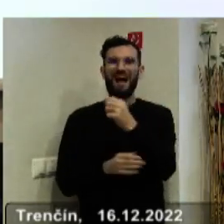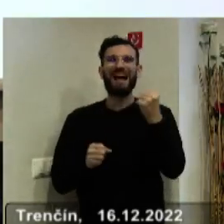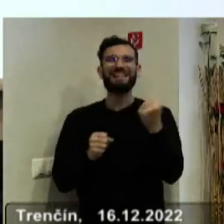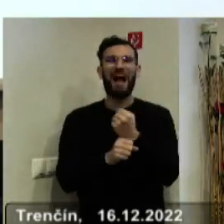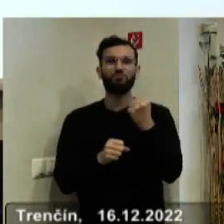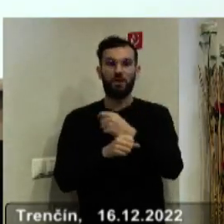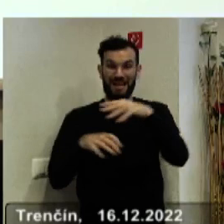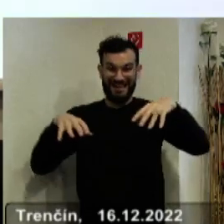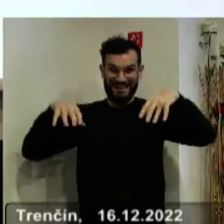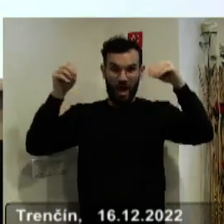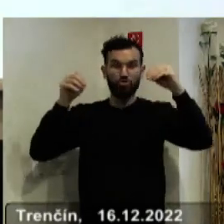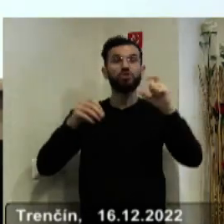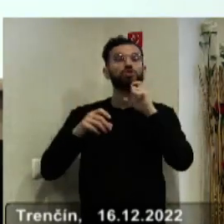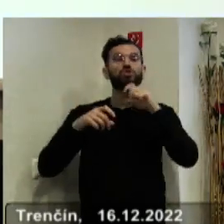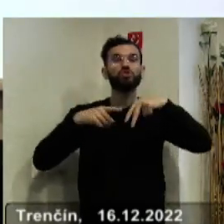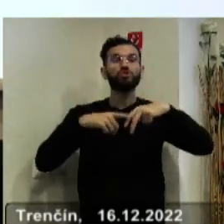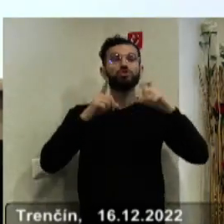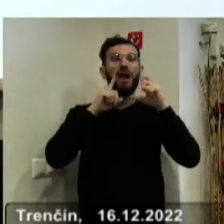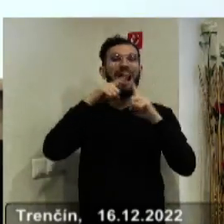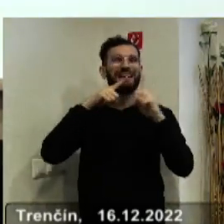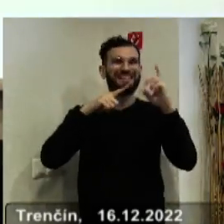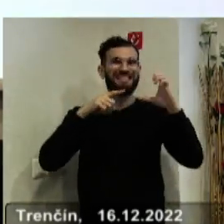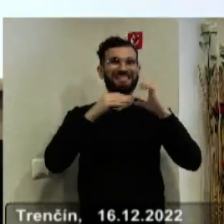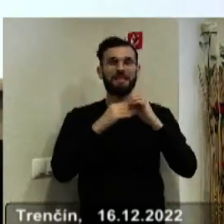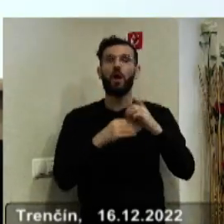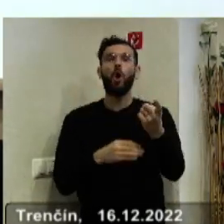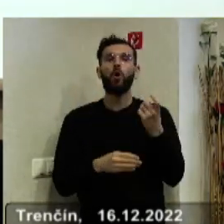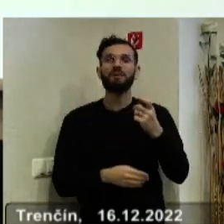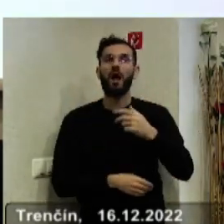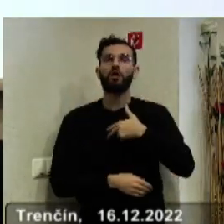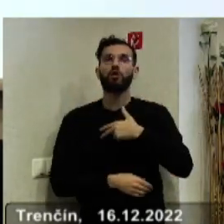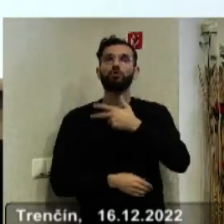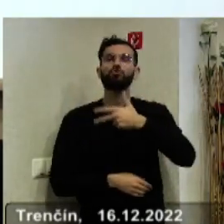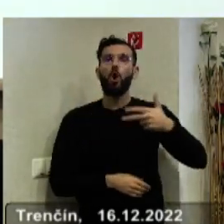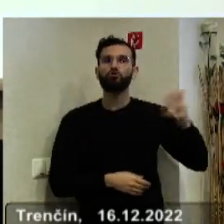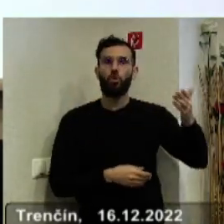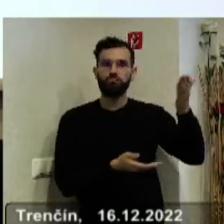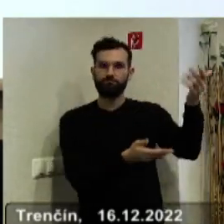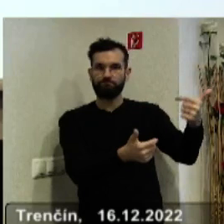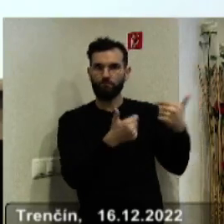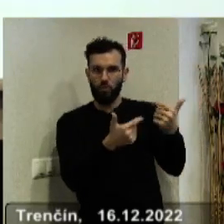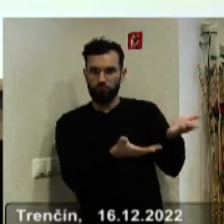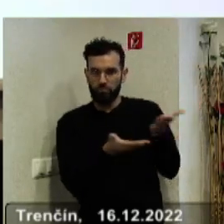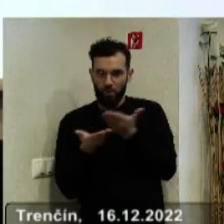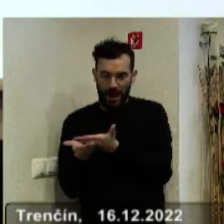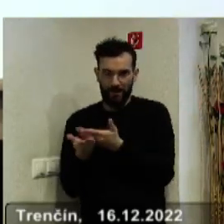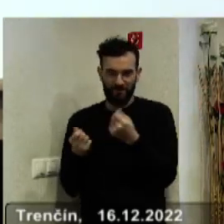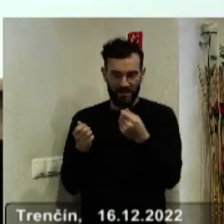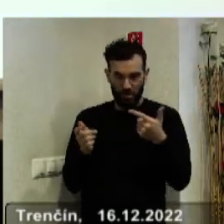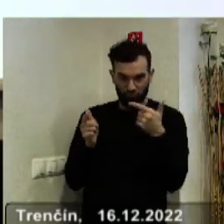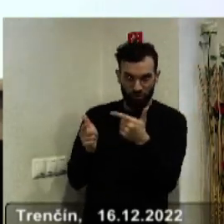kaštieľa v Čachticiach s príspevkou z norských fondov. Ďalšie projekty sa chystajú na financovanie z